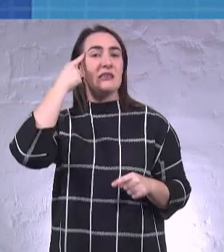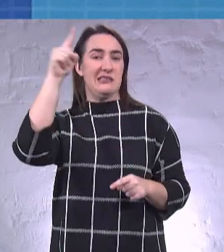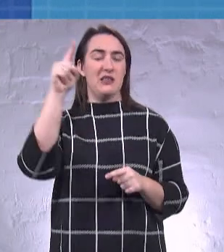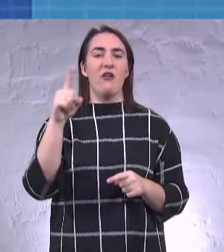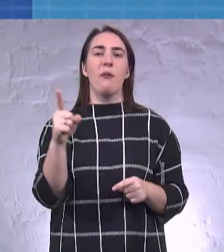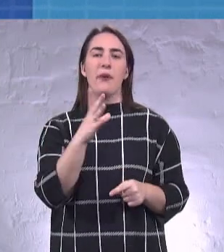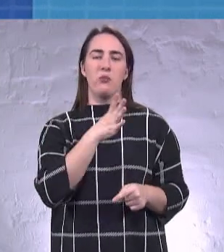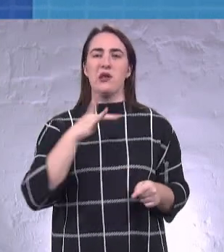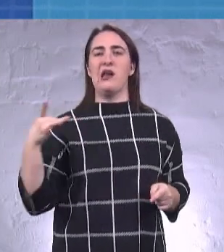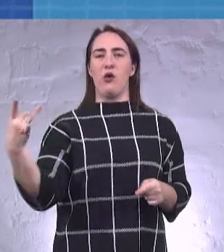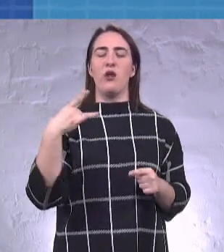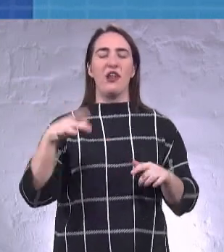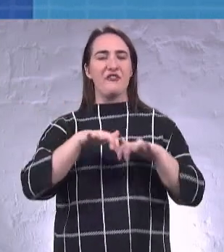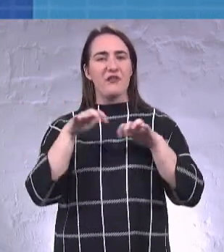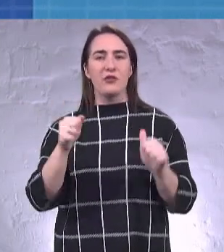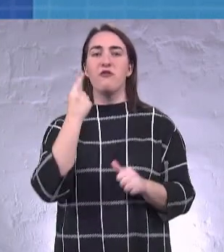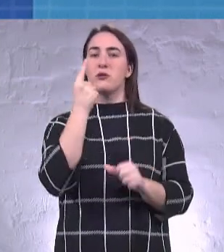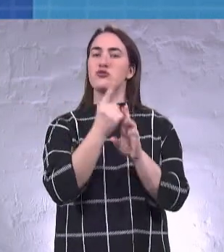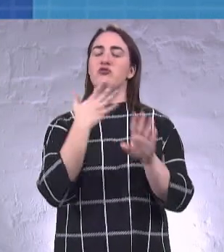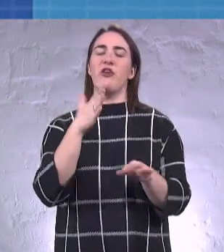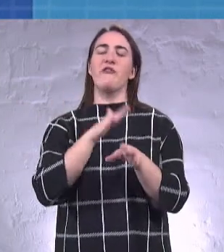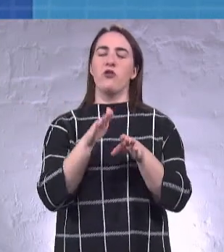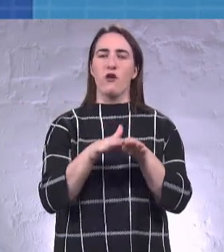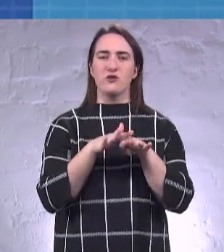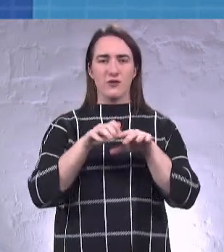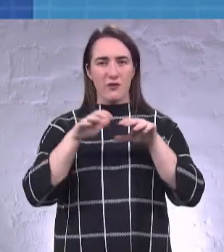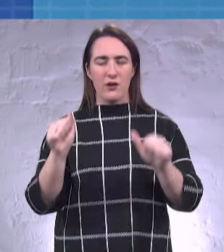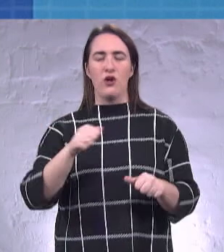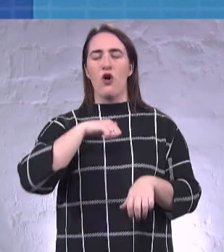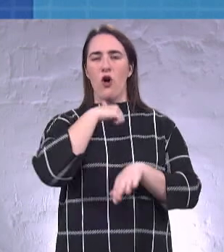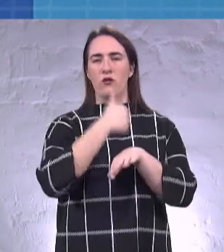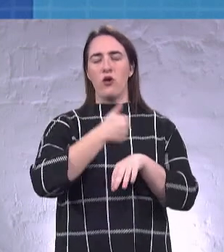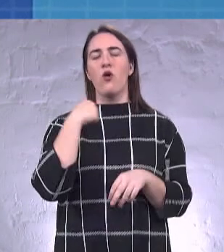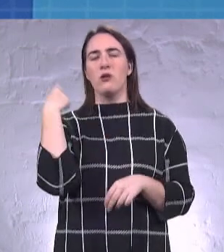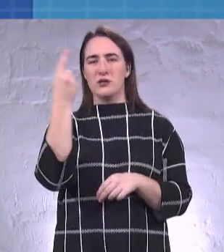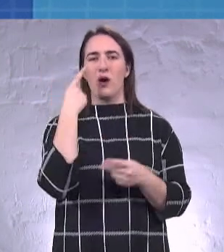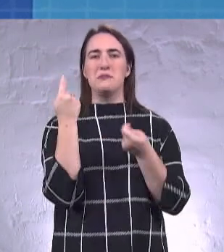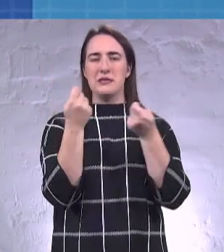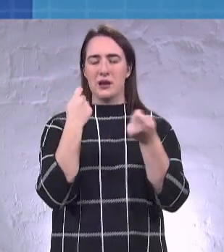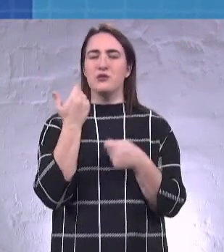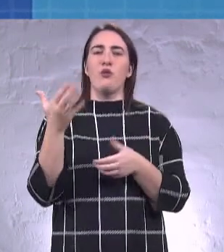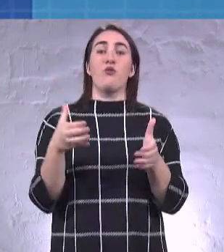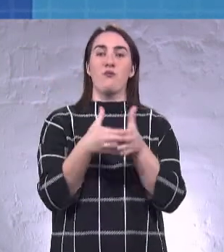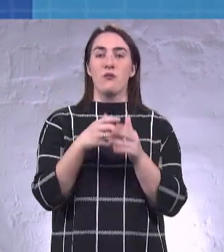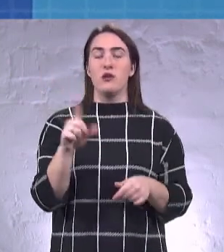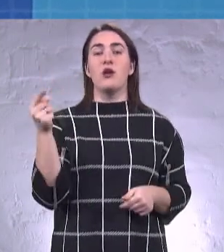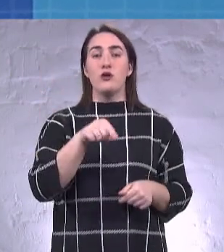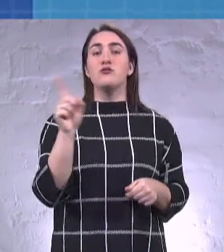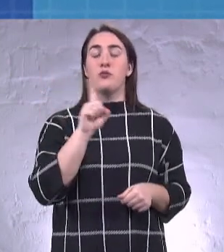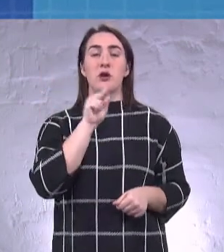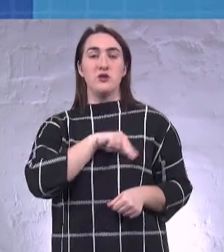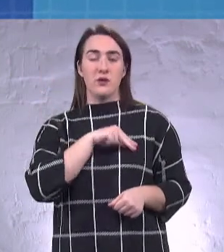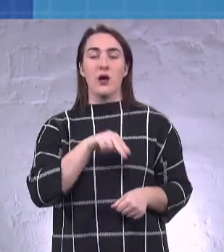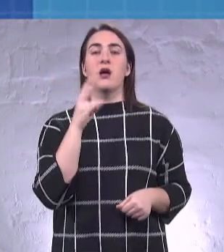регіональної влади і, в першу чергу, виконавчої влади, голови обласної адміністрації і його команди, для того, щоб працювати на